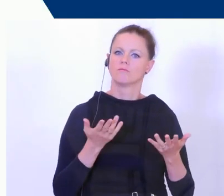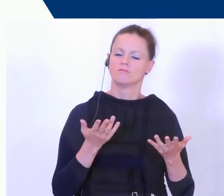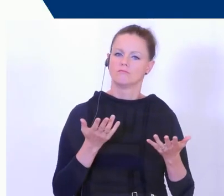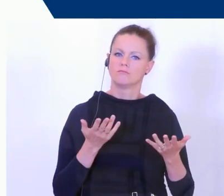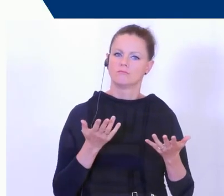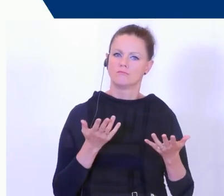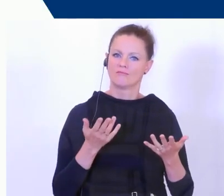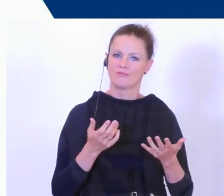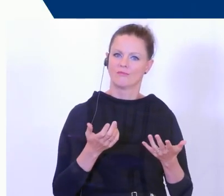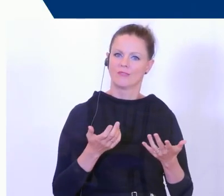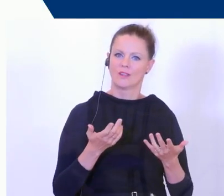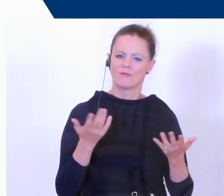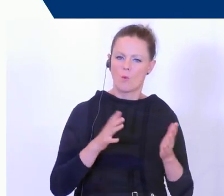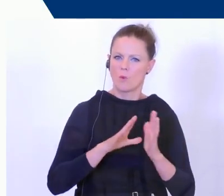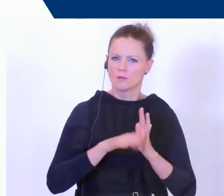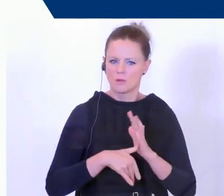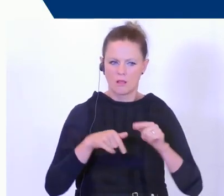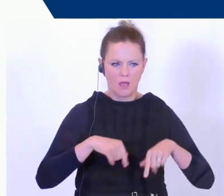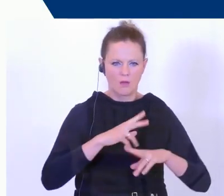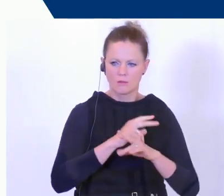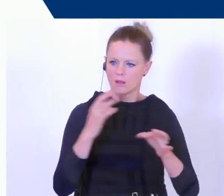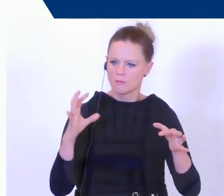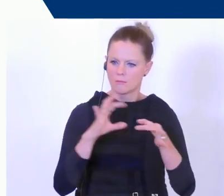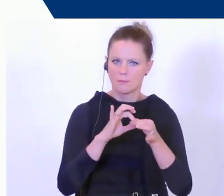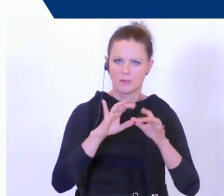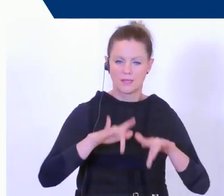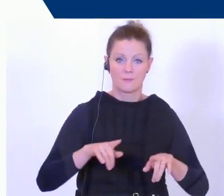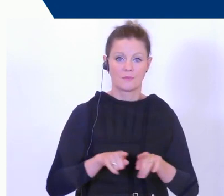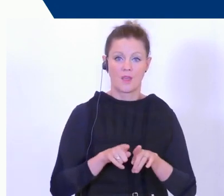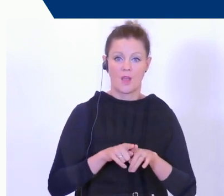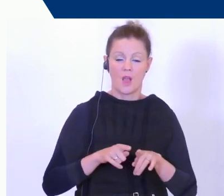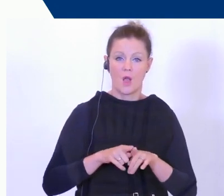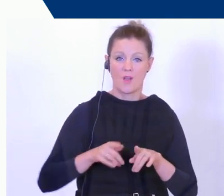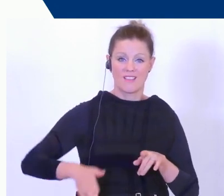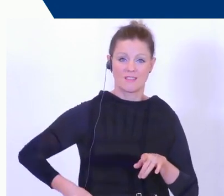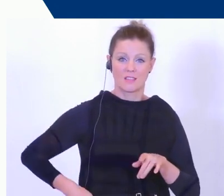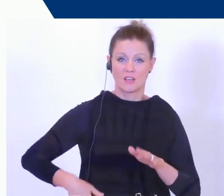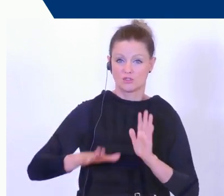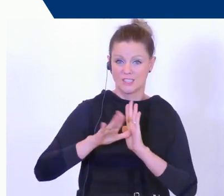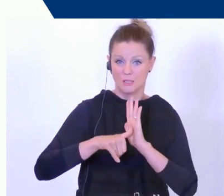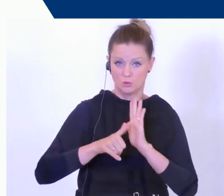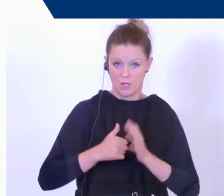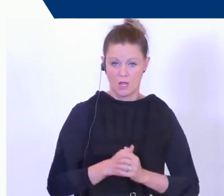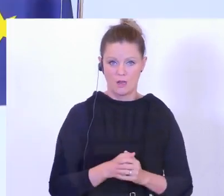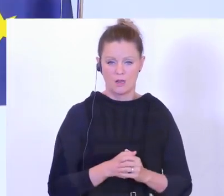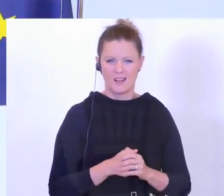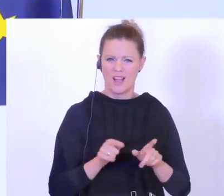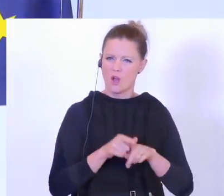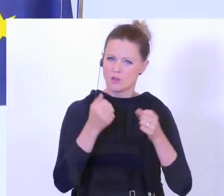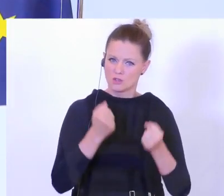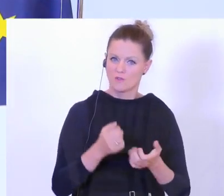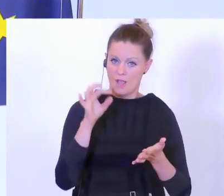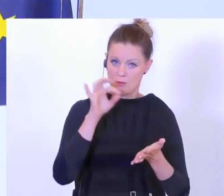Ereignisse oder Diebstähle in Österreich. Auch bei Taschendiebstählen, das war auch ein